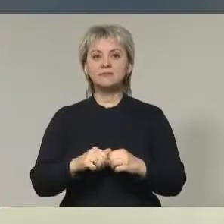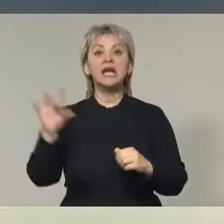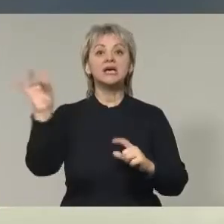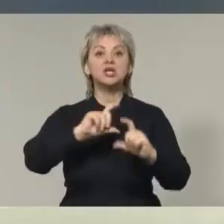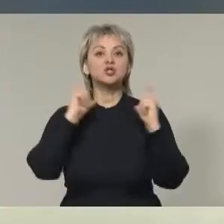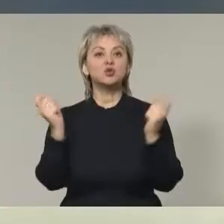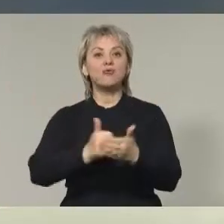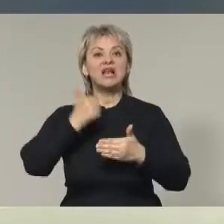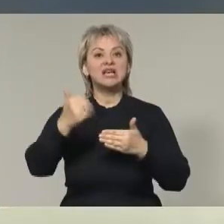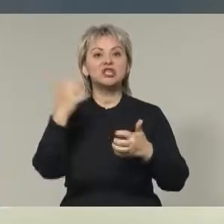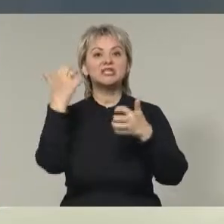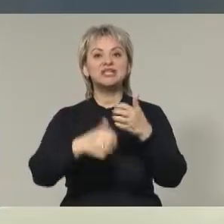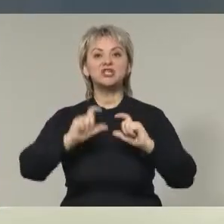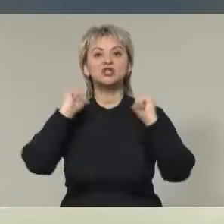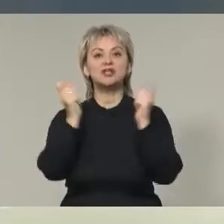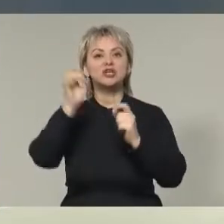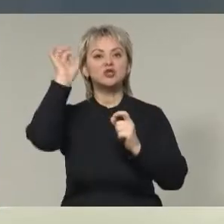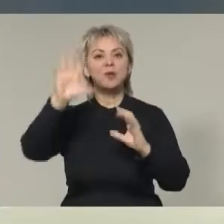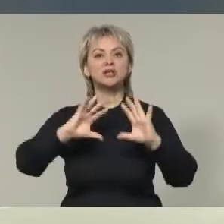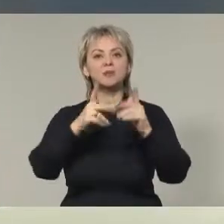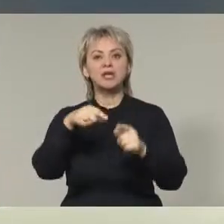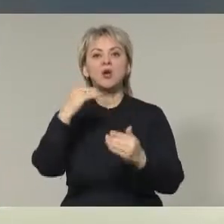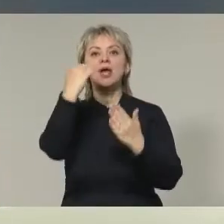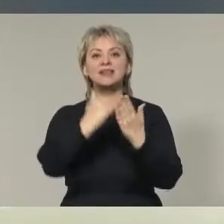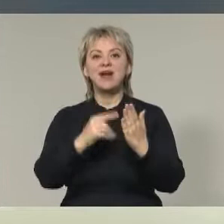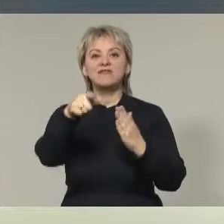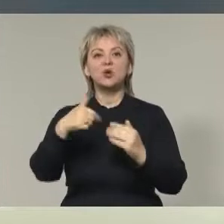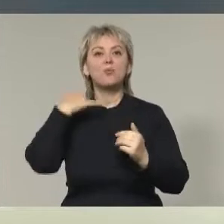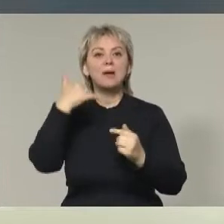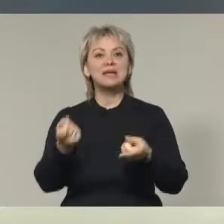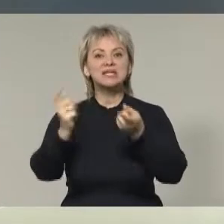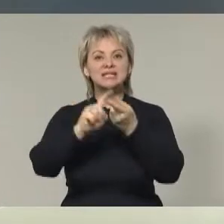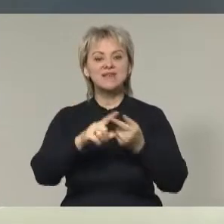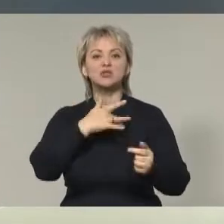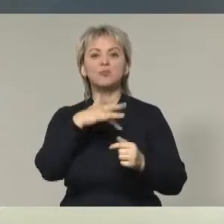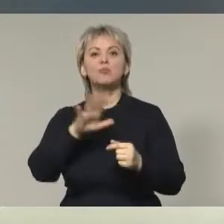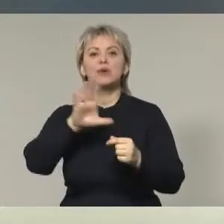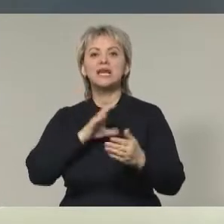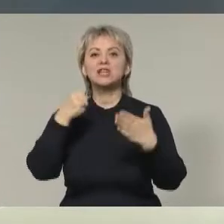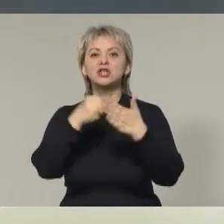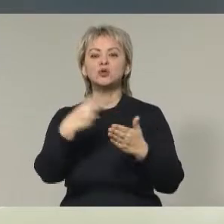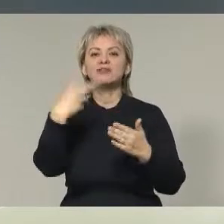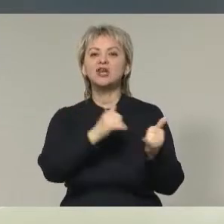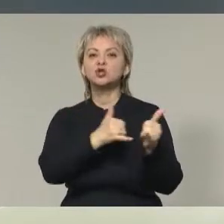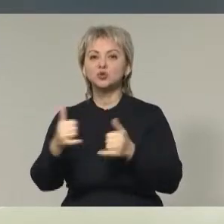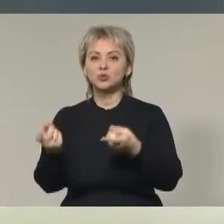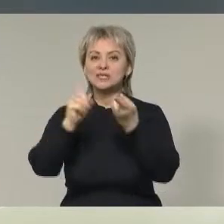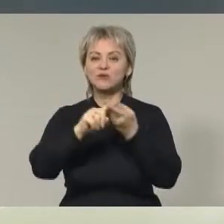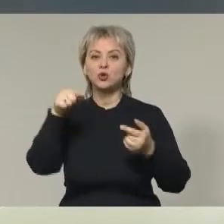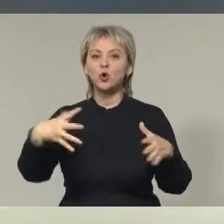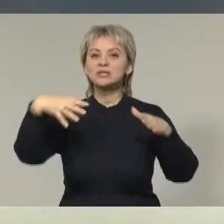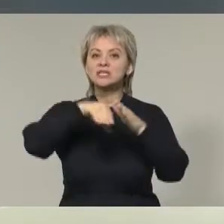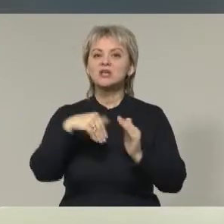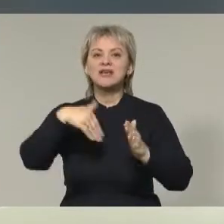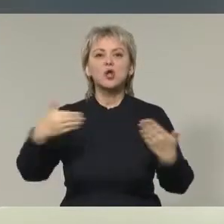Ростов-Арена лидер среди стадионов Чемпионата мира по трафику мобильной связи. Болельщикам были доступны 20 услуг связи, в том